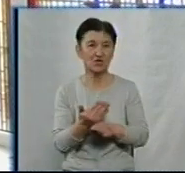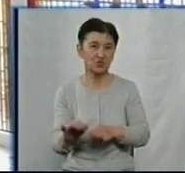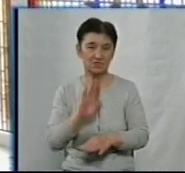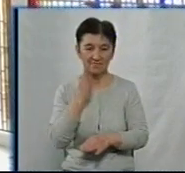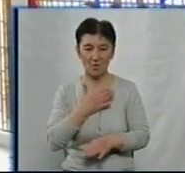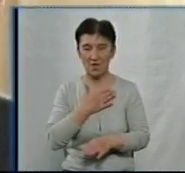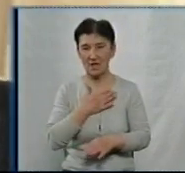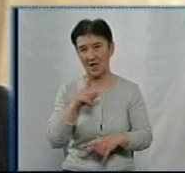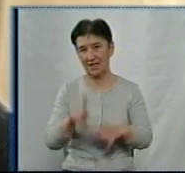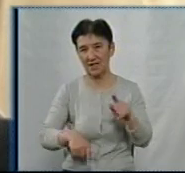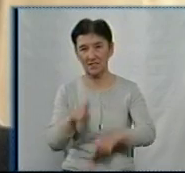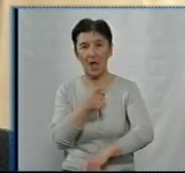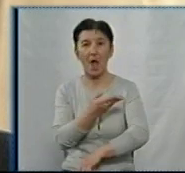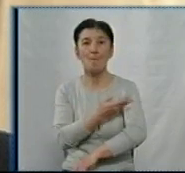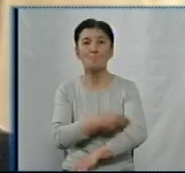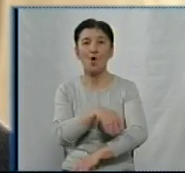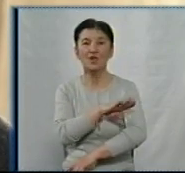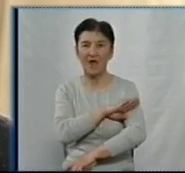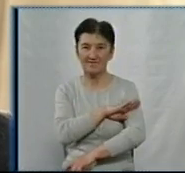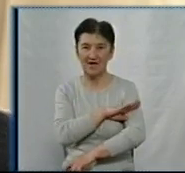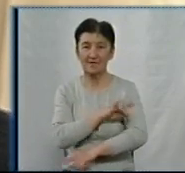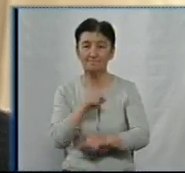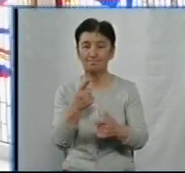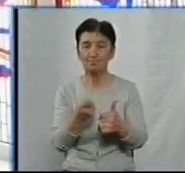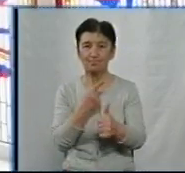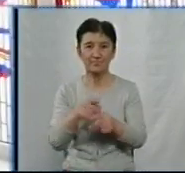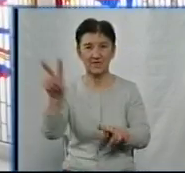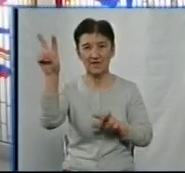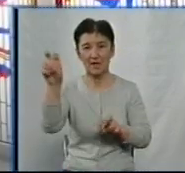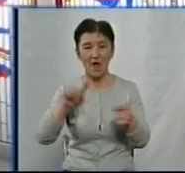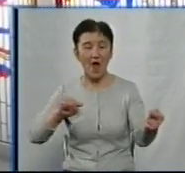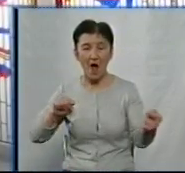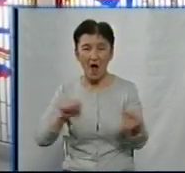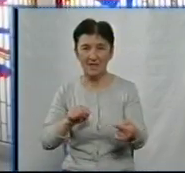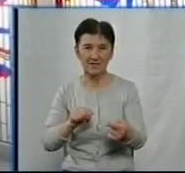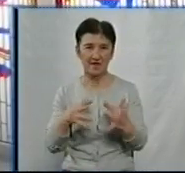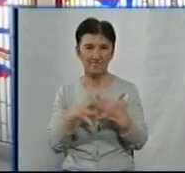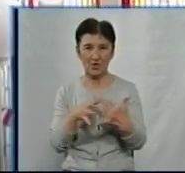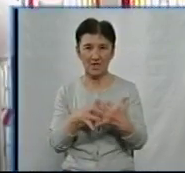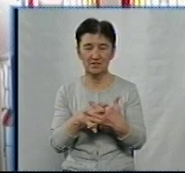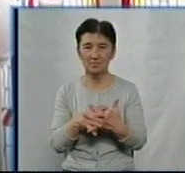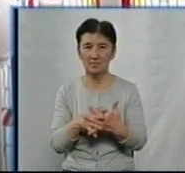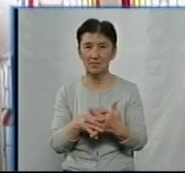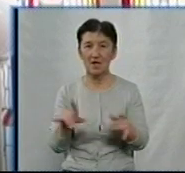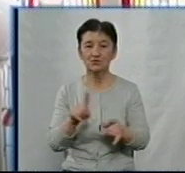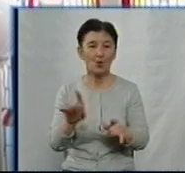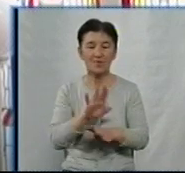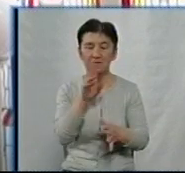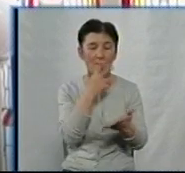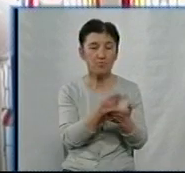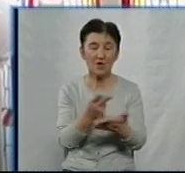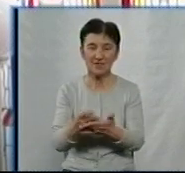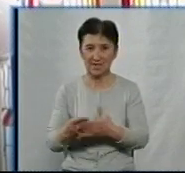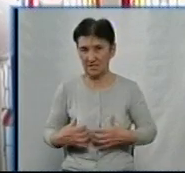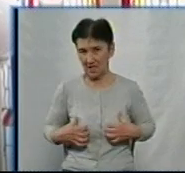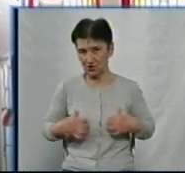в моїй рідній Полтаві. Розповідає, чому свій роман назвав антивоєнним. Книжка призначена для того, щоб не показати захи війни, а